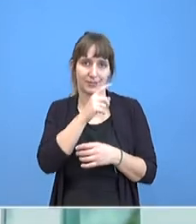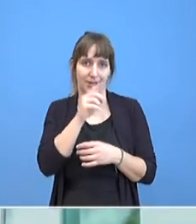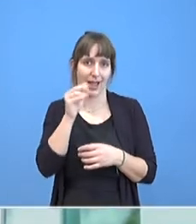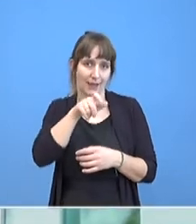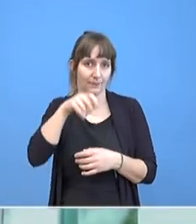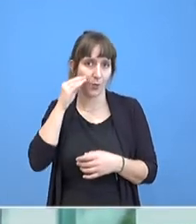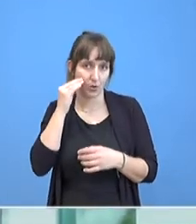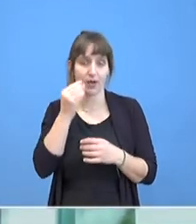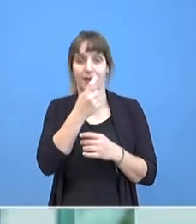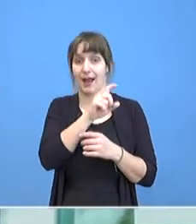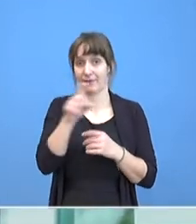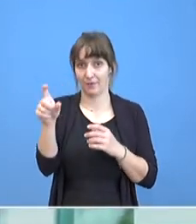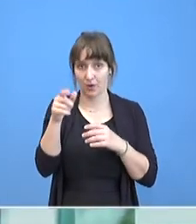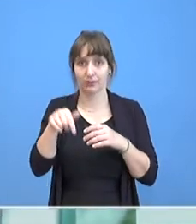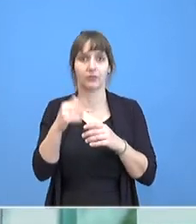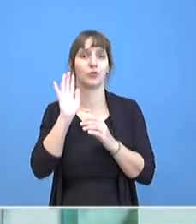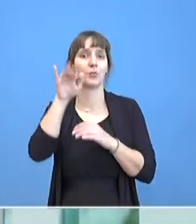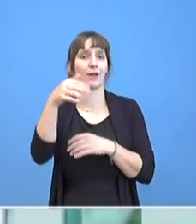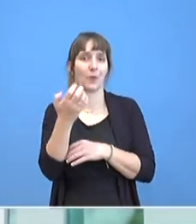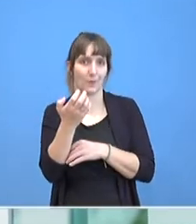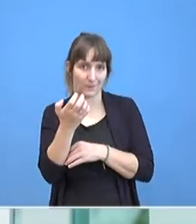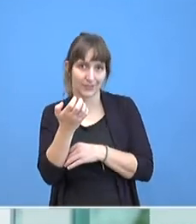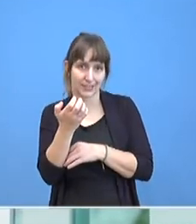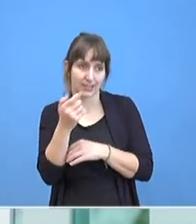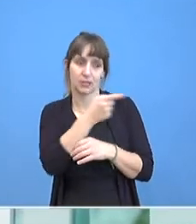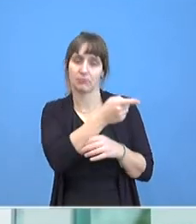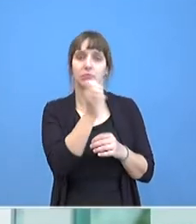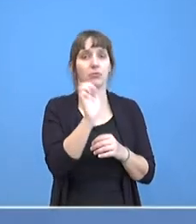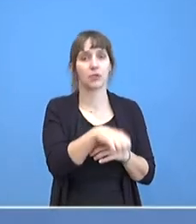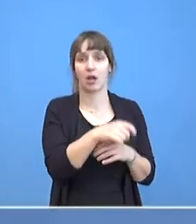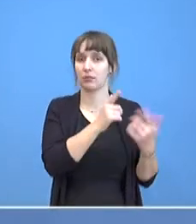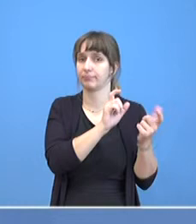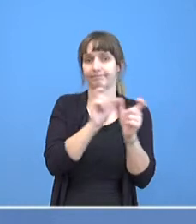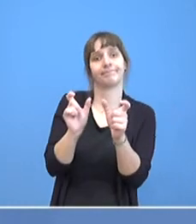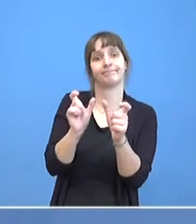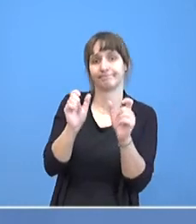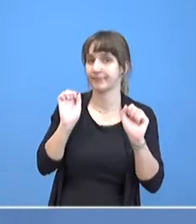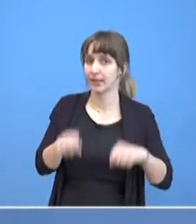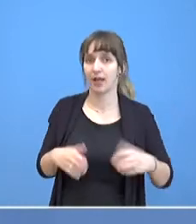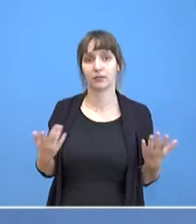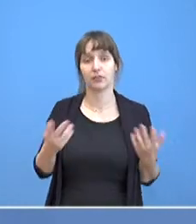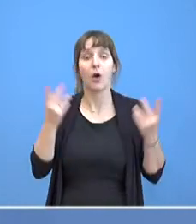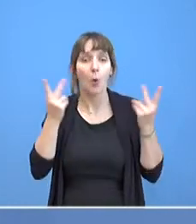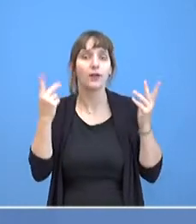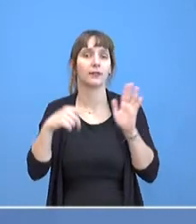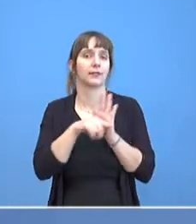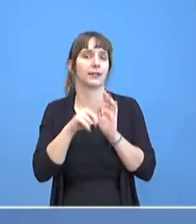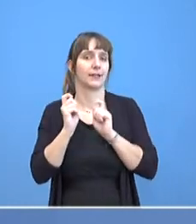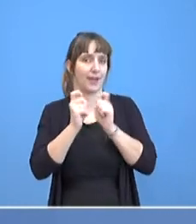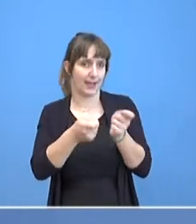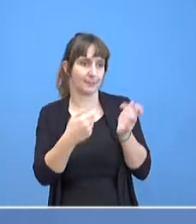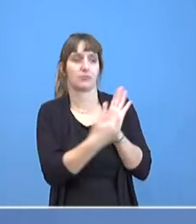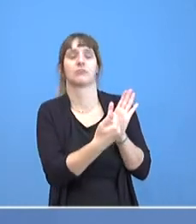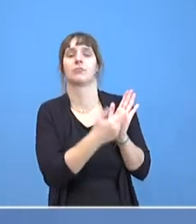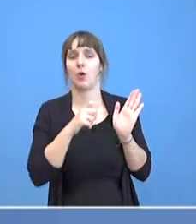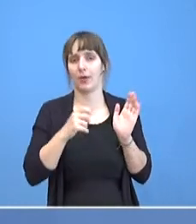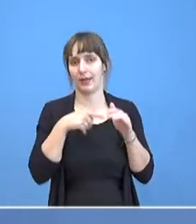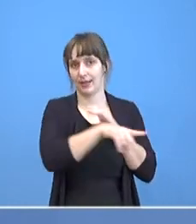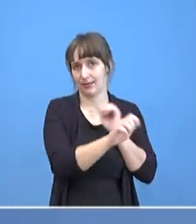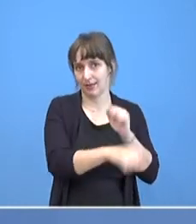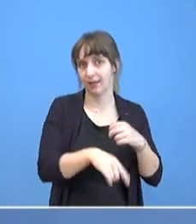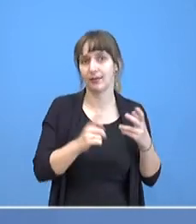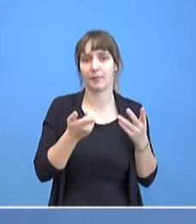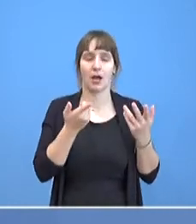sieben Tagen möglich sind. Es sei denn, ein negatives Testergebnis liegt vor. Es ist die Sache der Länder im Einzelnen zu entscheiden, wie sie damit umgehen.